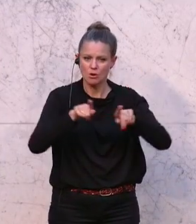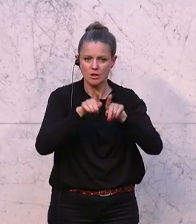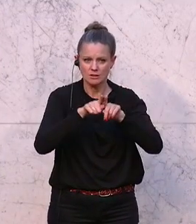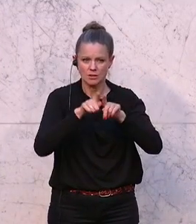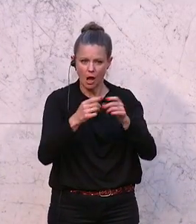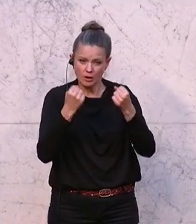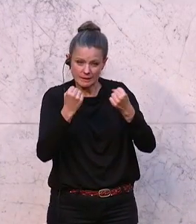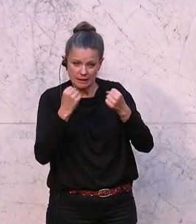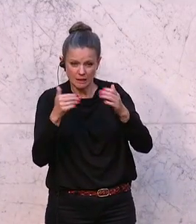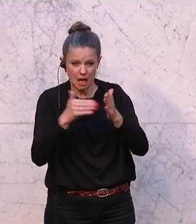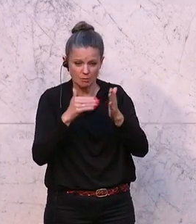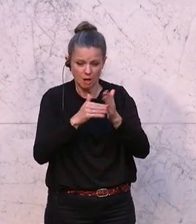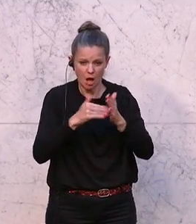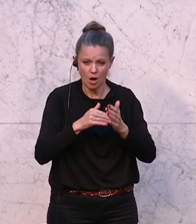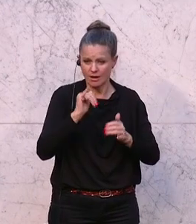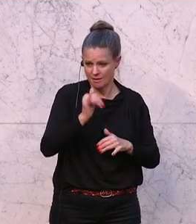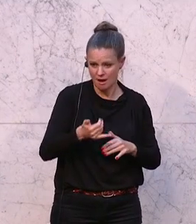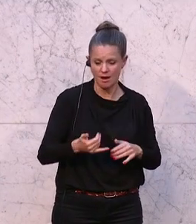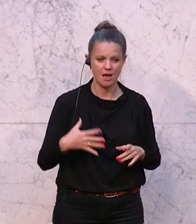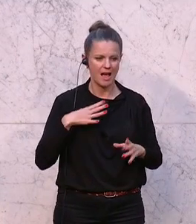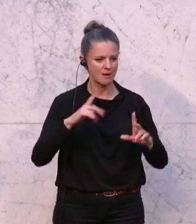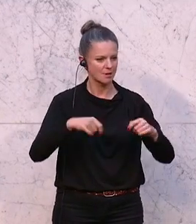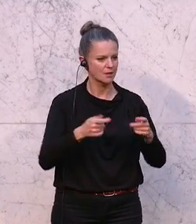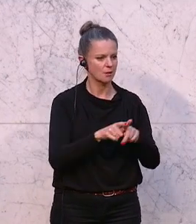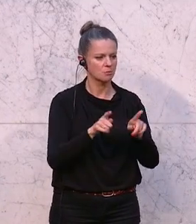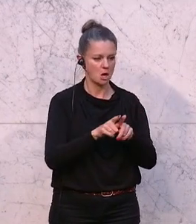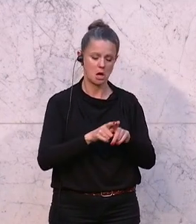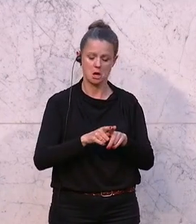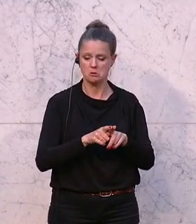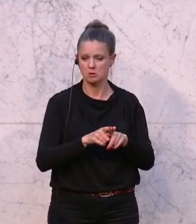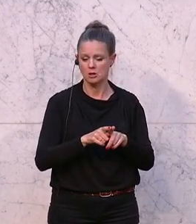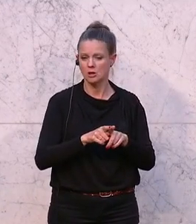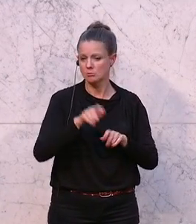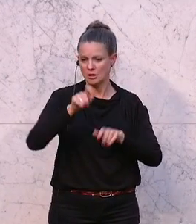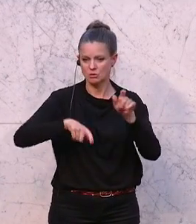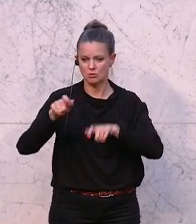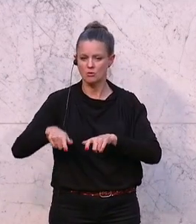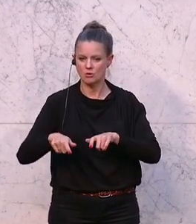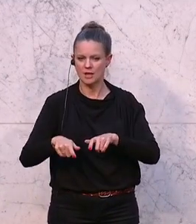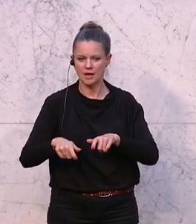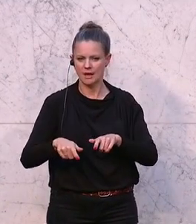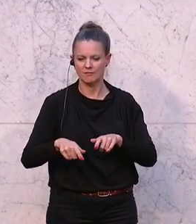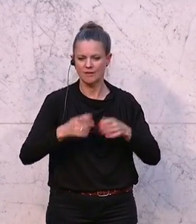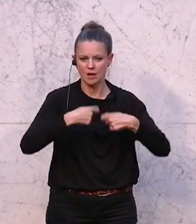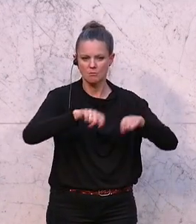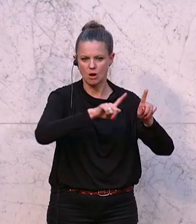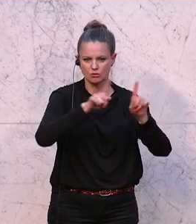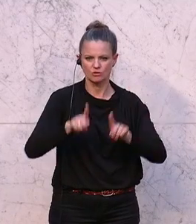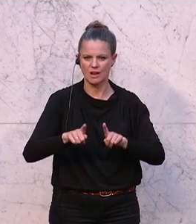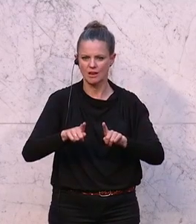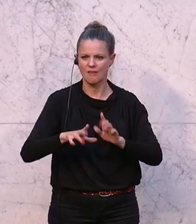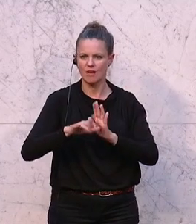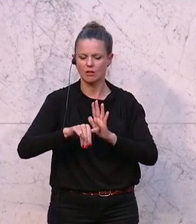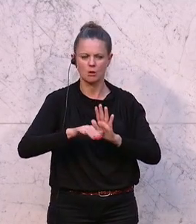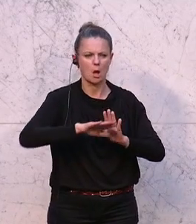abgesichert werden. Aber es gibt natürlich auch diejenigen, die einfach von dieser Baustelle wie die Diebe immer wieder was wegnehmen. Ein